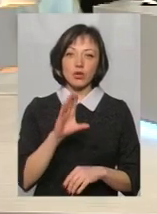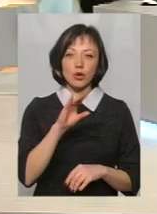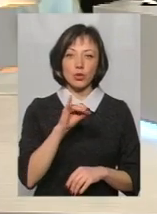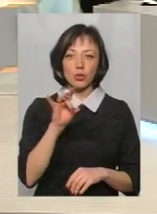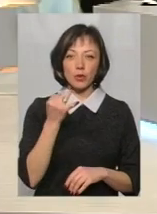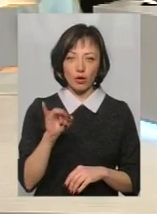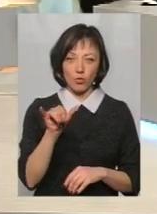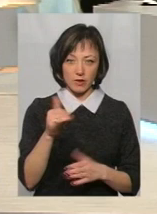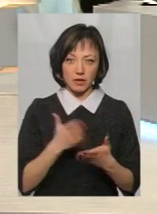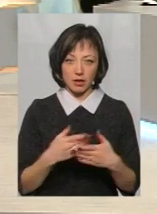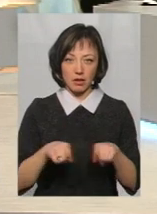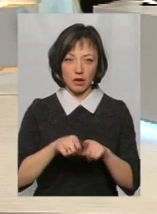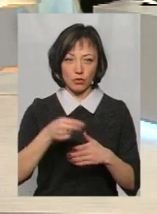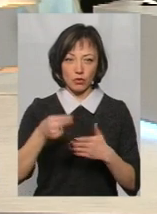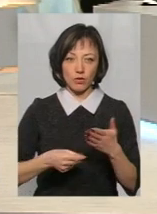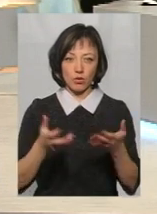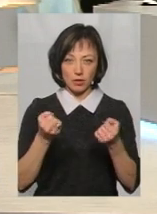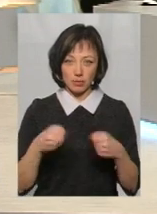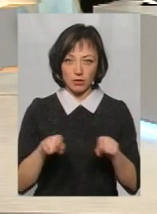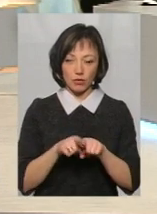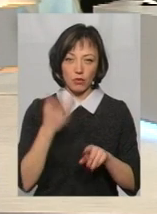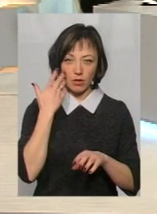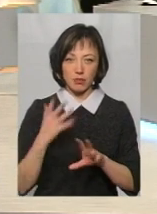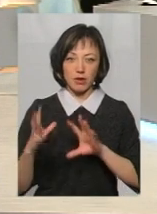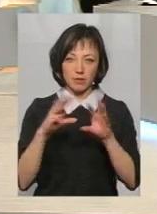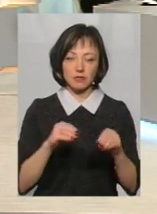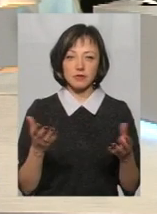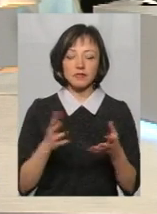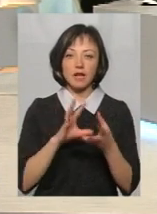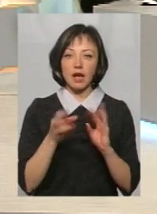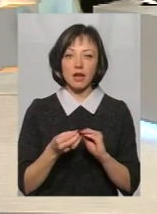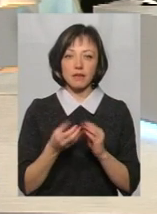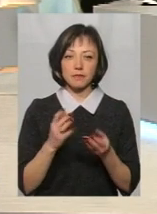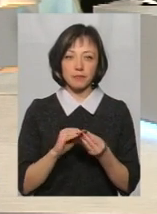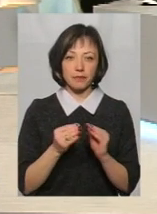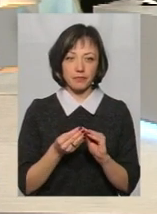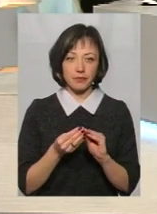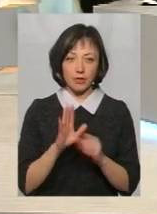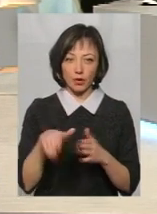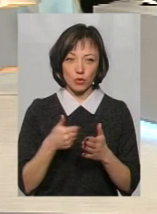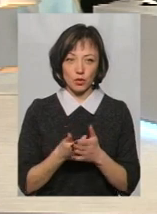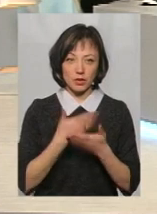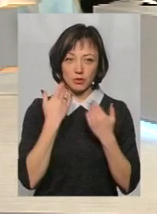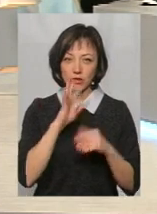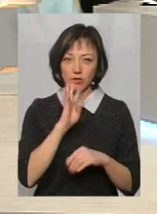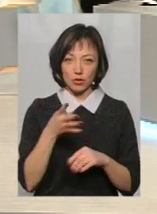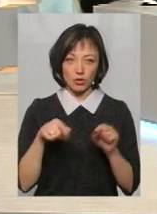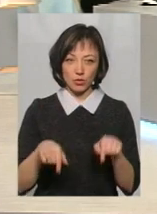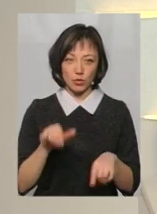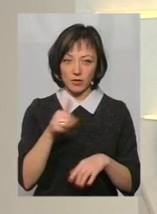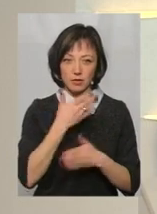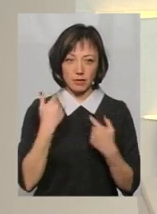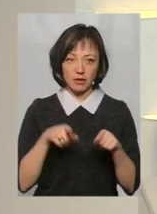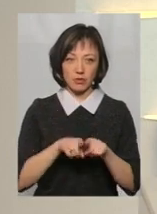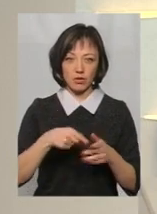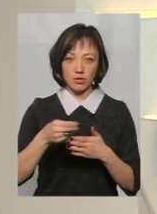вас є от така довідка? Ви отримували таку довідку, коли приїжджали? Взагалі, з якими... Нема. І досі немає? Ви вже 4 роки тут, і у вас немає такої